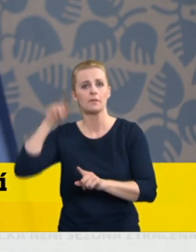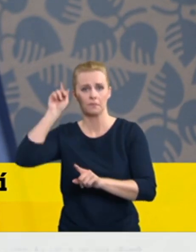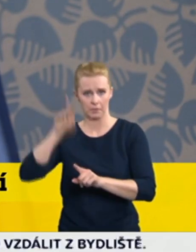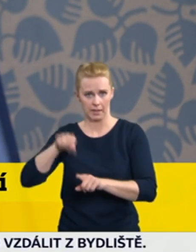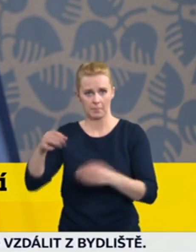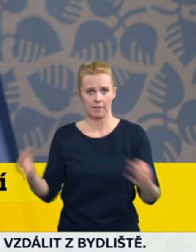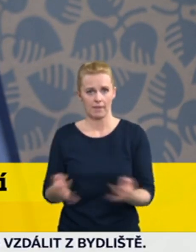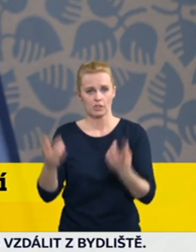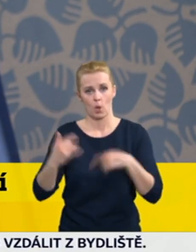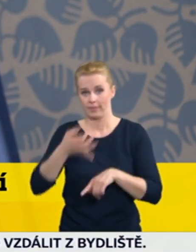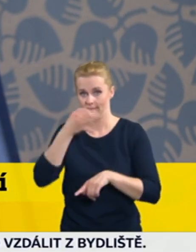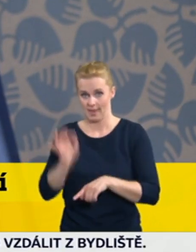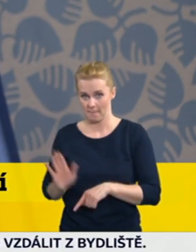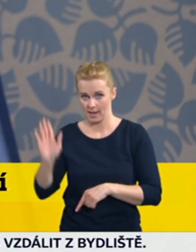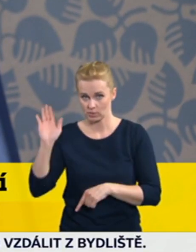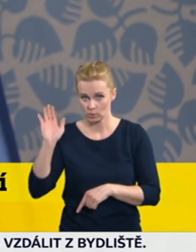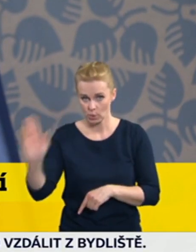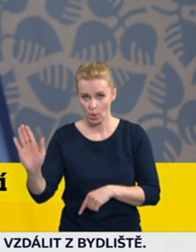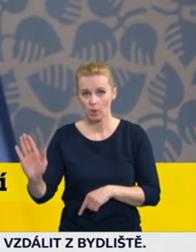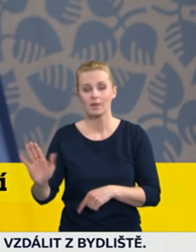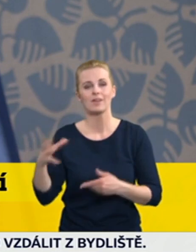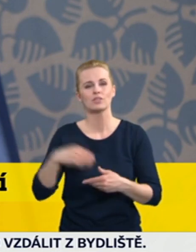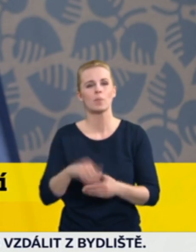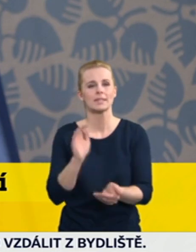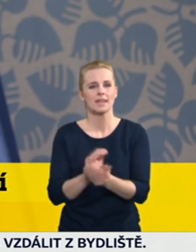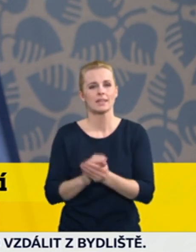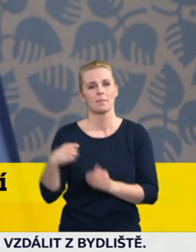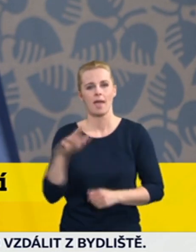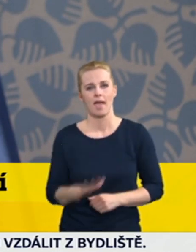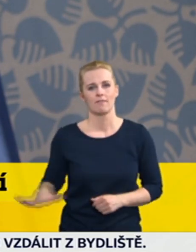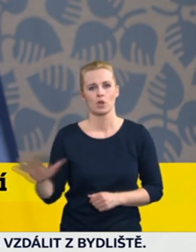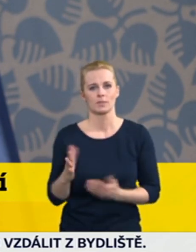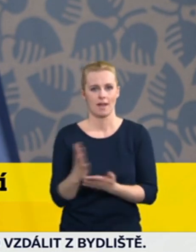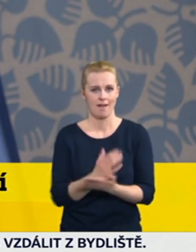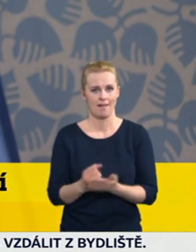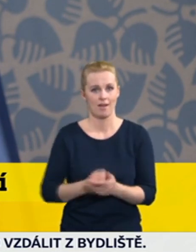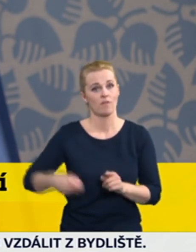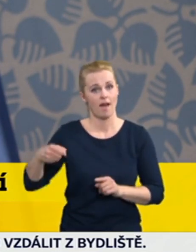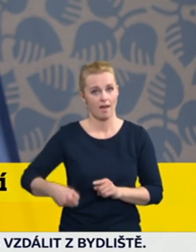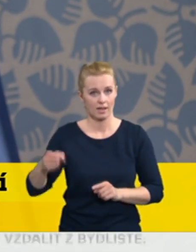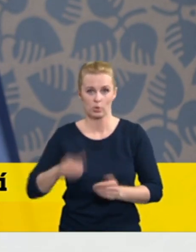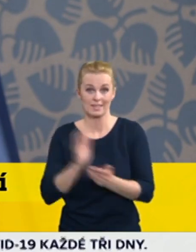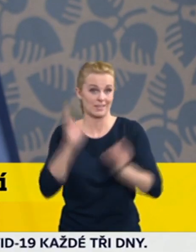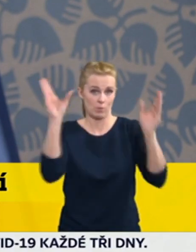strany. Zatím Evropská léková agentura nevydala finální rozhodnutí. My se budeme